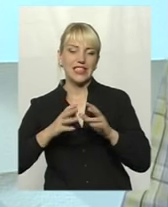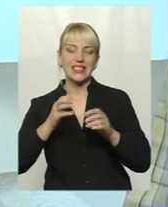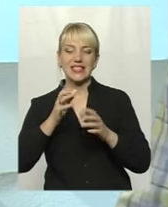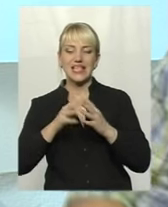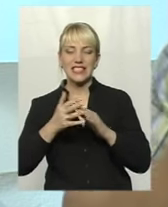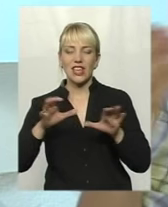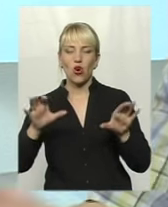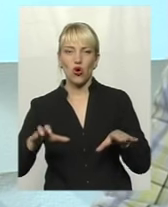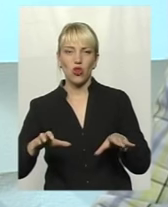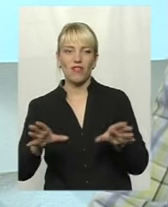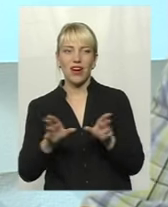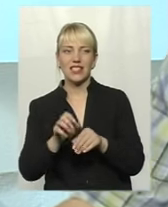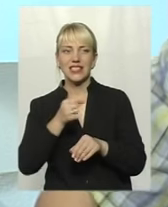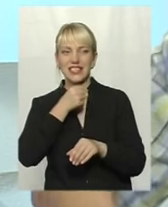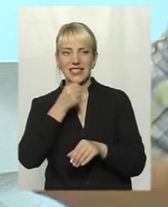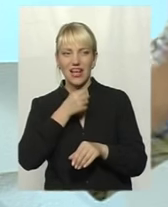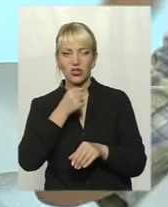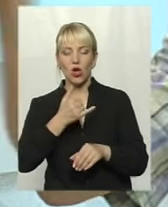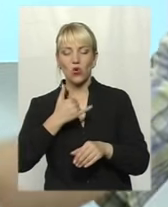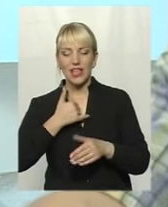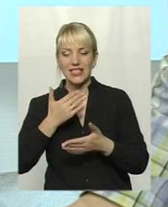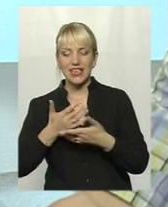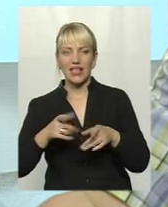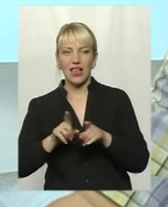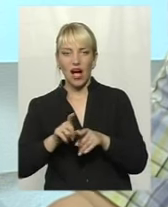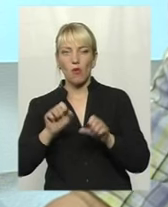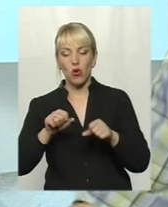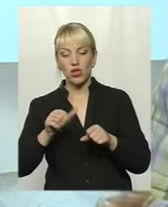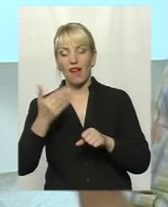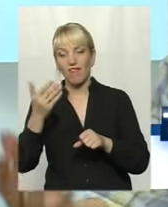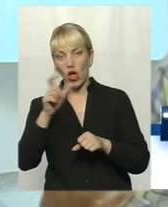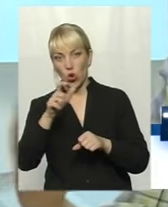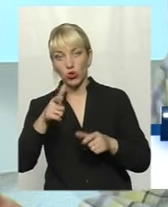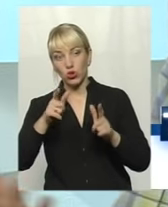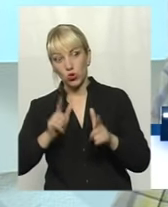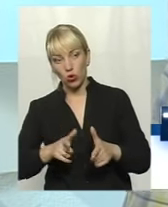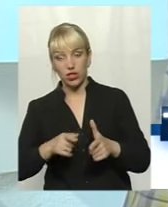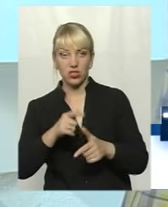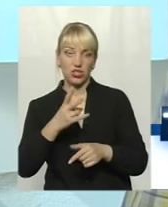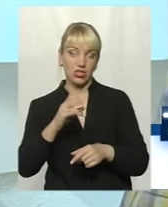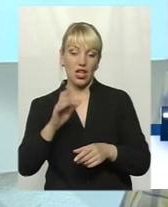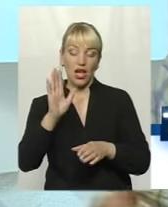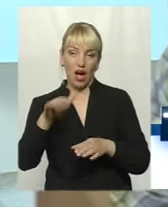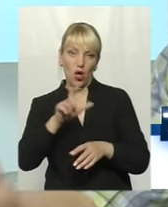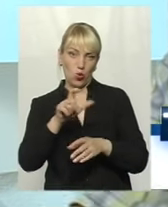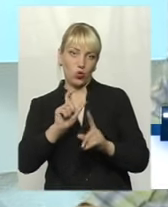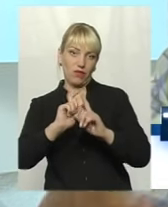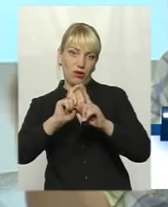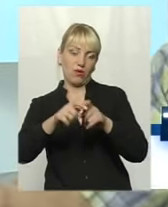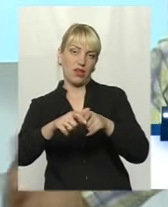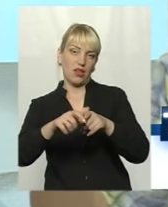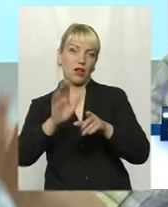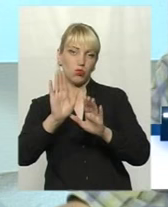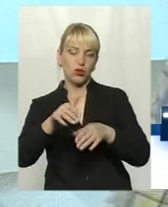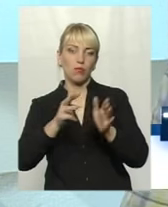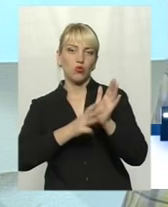Ви ж можете запропонувати. От у нас є така можливість. Така буде. Але люди, ви згодні? Тобто, хай люди висловлять свою точку зору. Їх буде